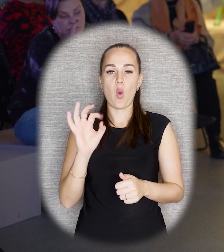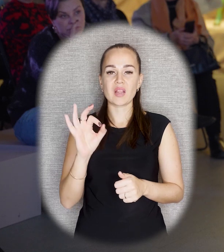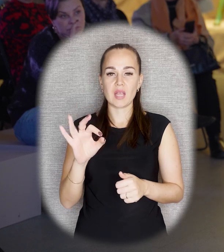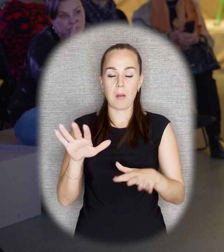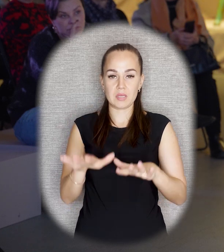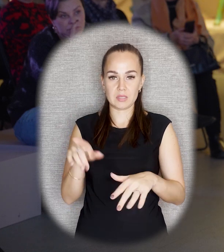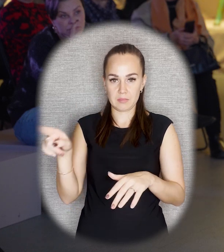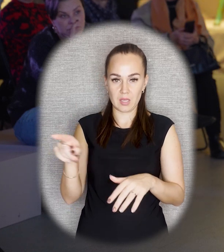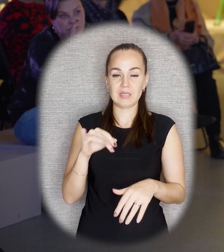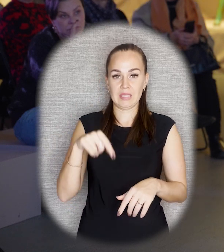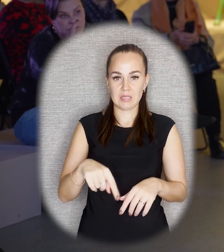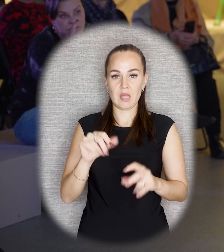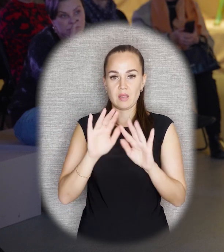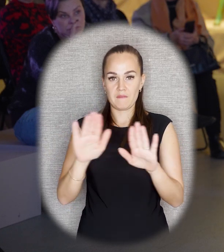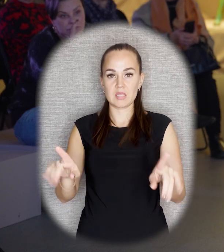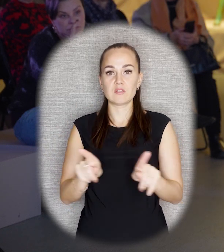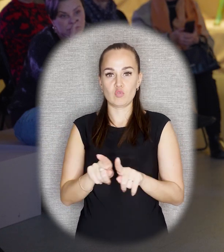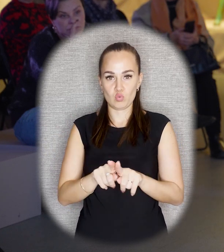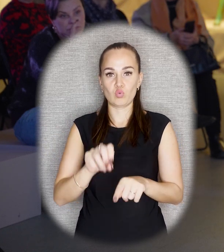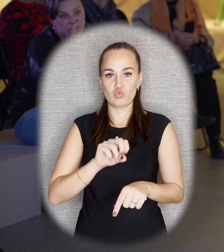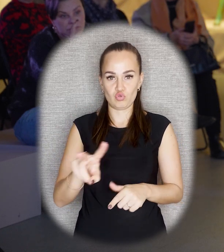у БКЗ «Октябрьский».